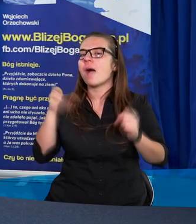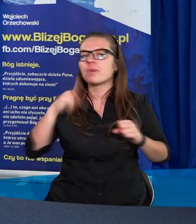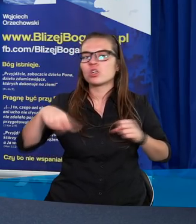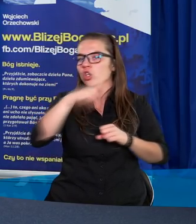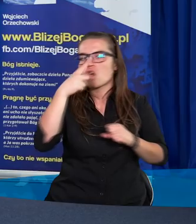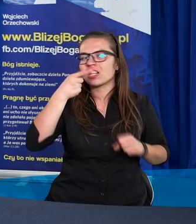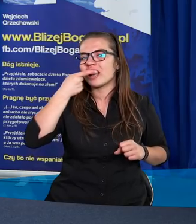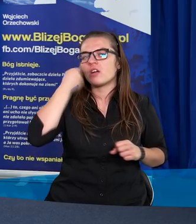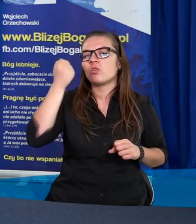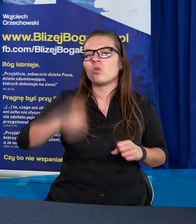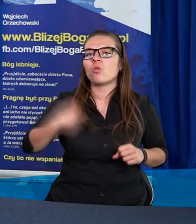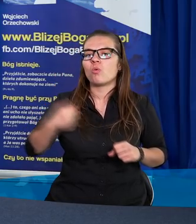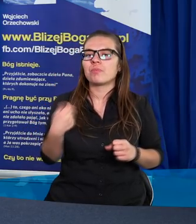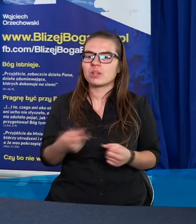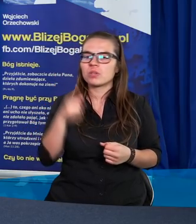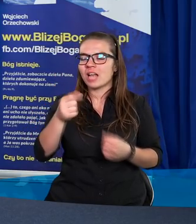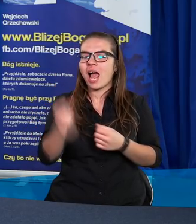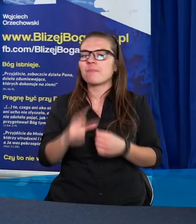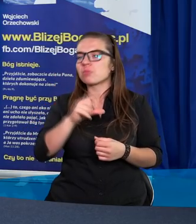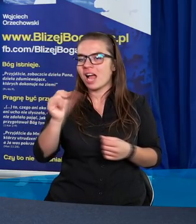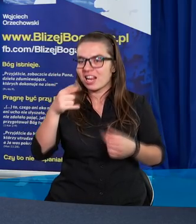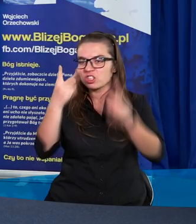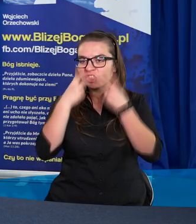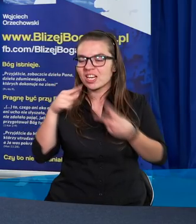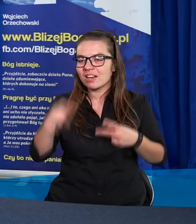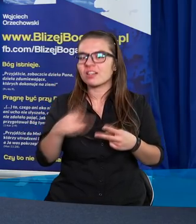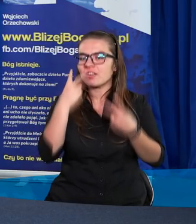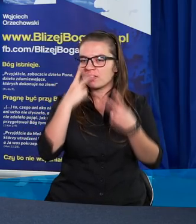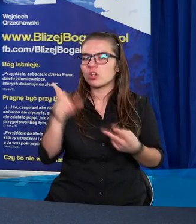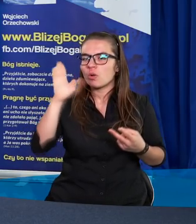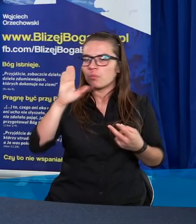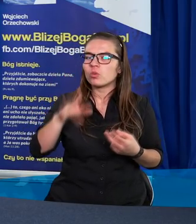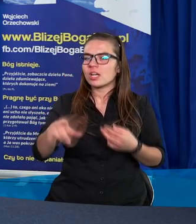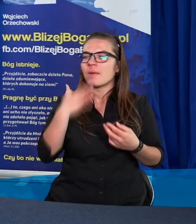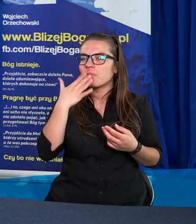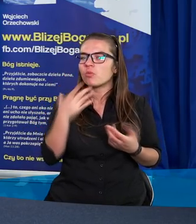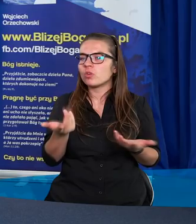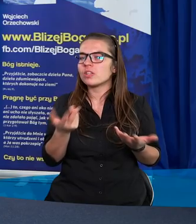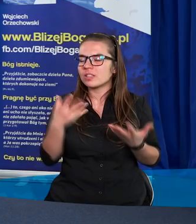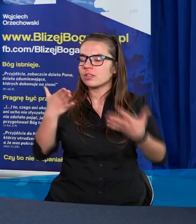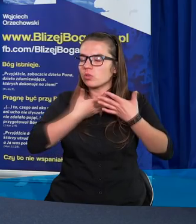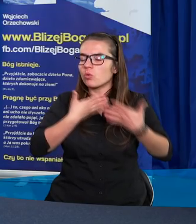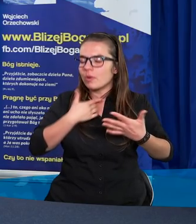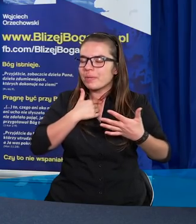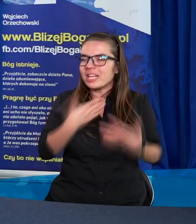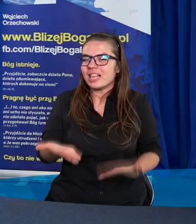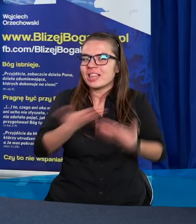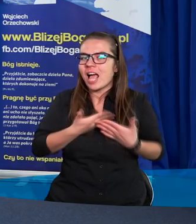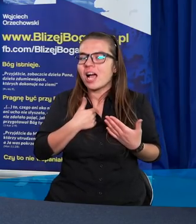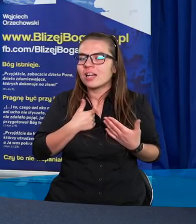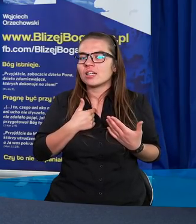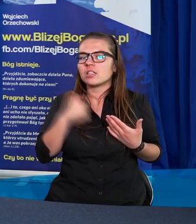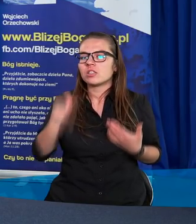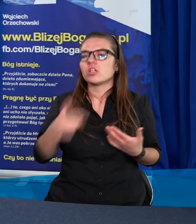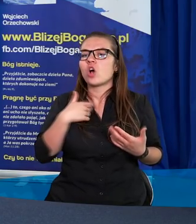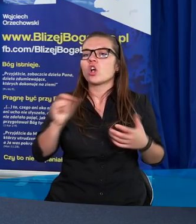kto nie chlubił. Tak pisze apostoł Paweł. Ja czytam te słowa. Mówię tak, Pan Bóg mi to chce dać. Pan Bóg mi to daje. No ale chyba